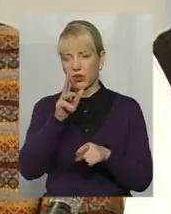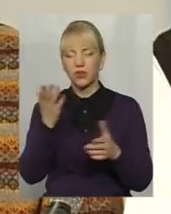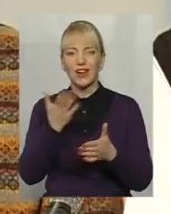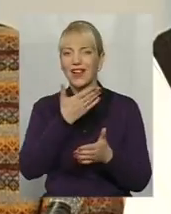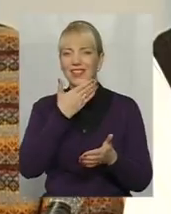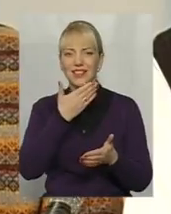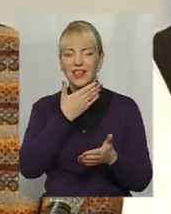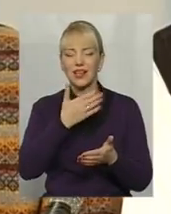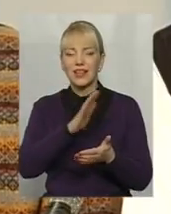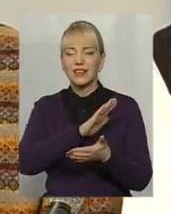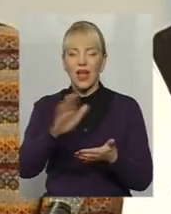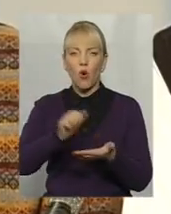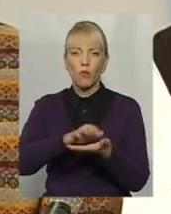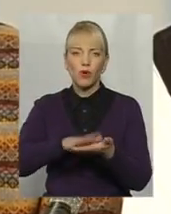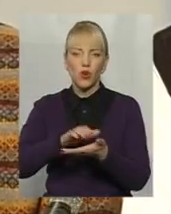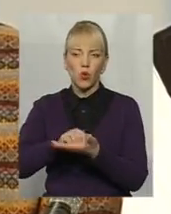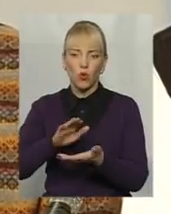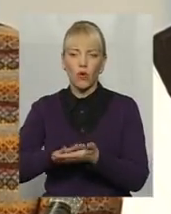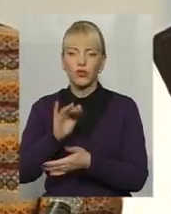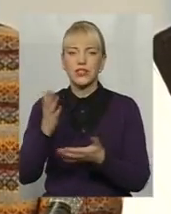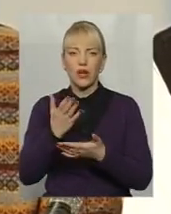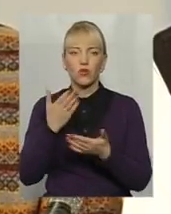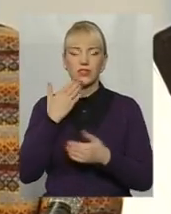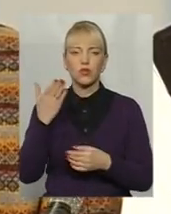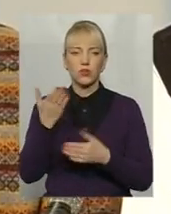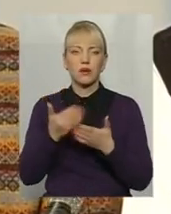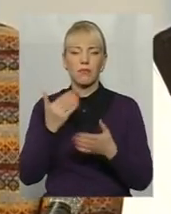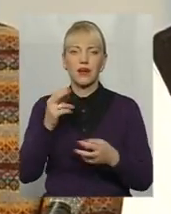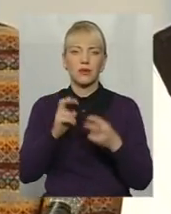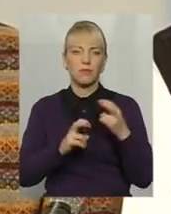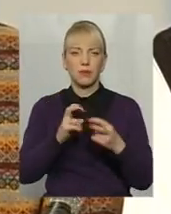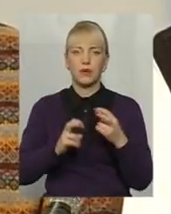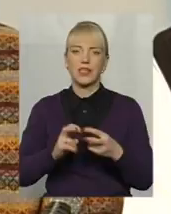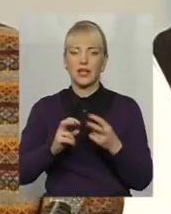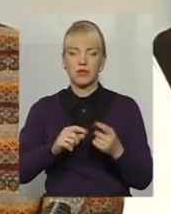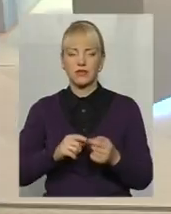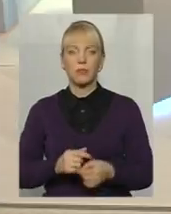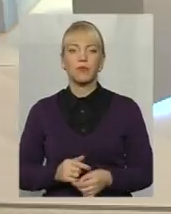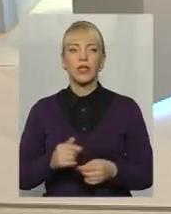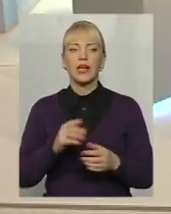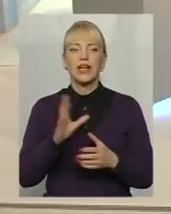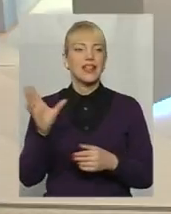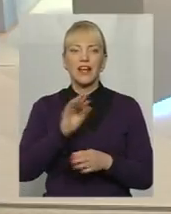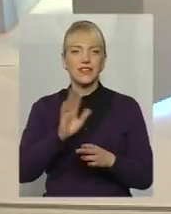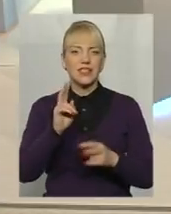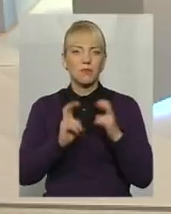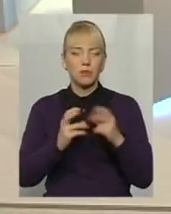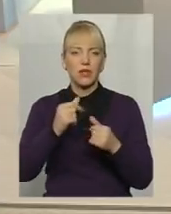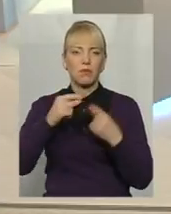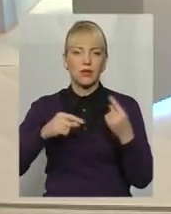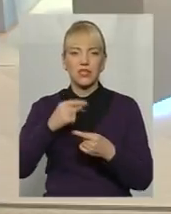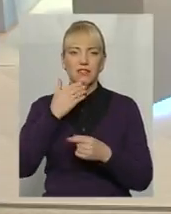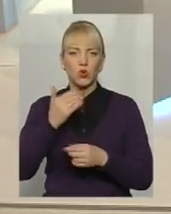за яку не звітується підприємствами і підприємцями. Причому не всі ж підприємці звітують